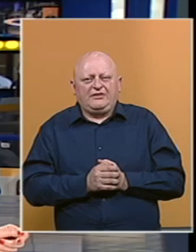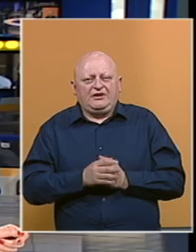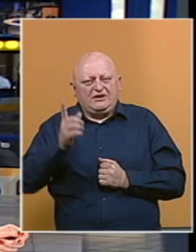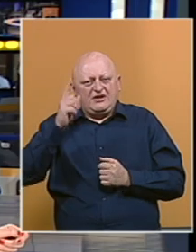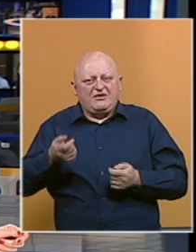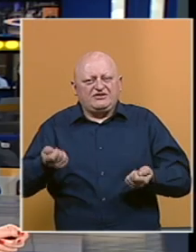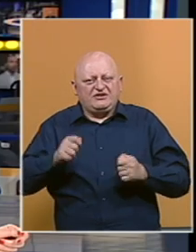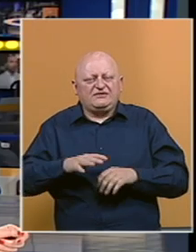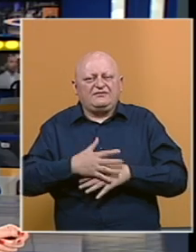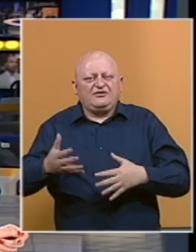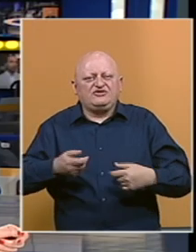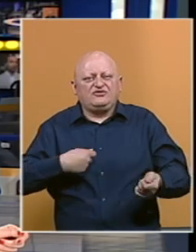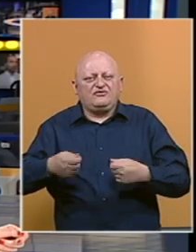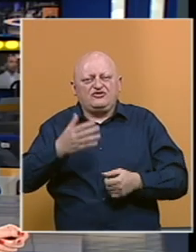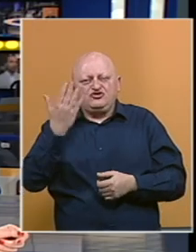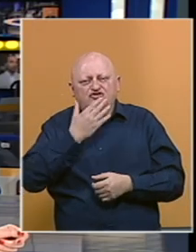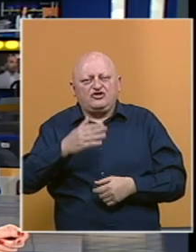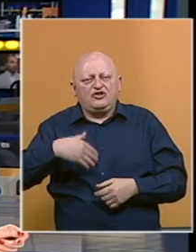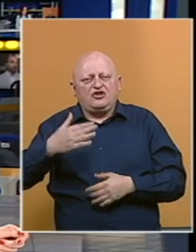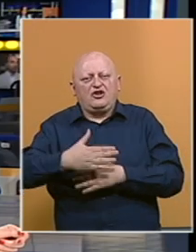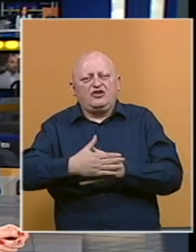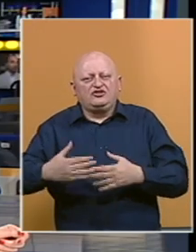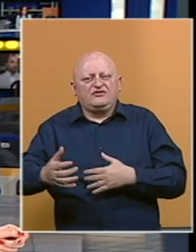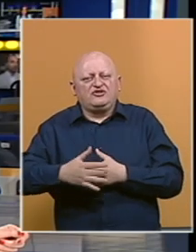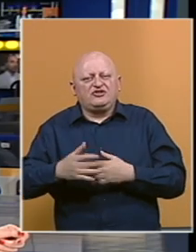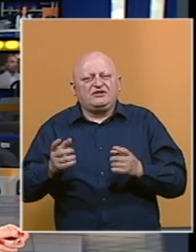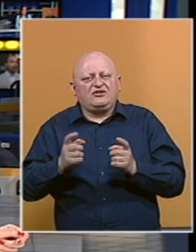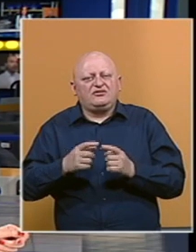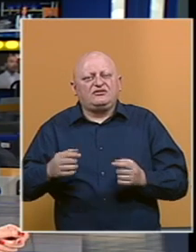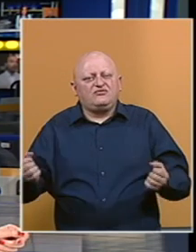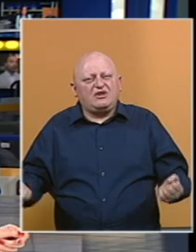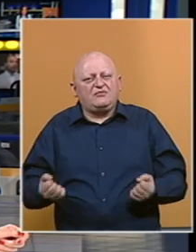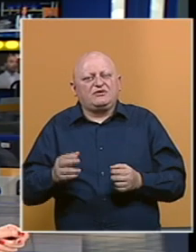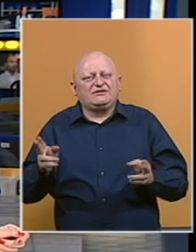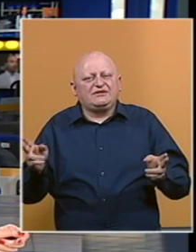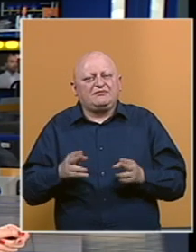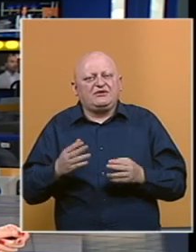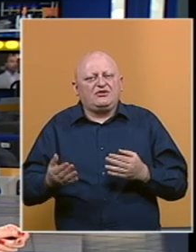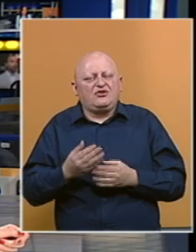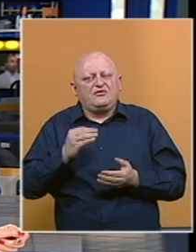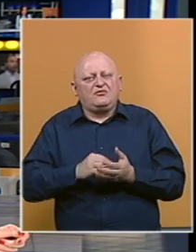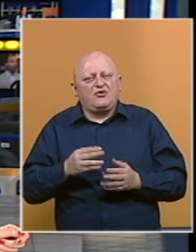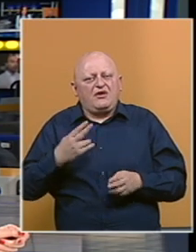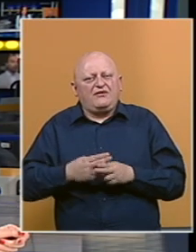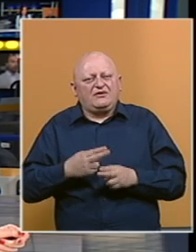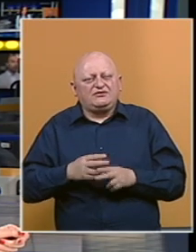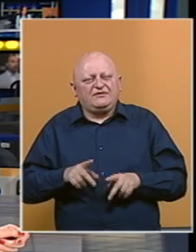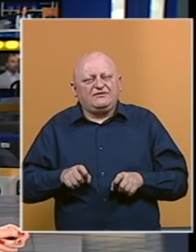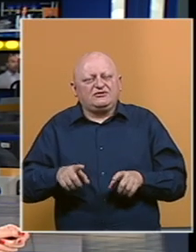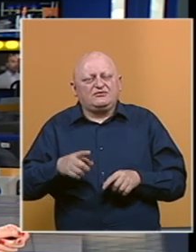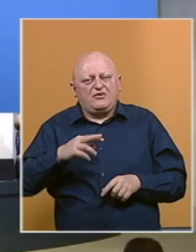Njemačka zatvara većinu trgovina i škola i dodatno ograničava socijalne kontakte u naporu da se smanji broj novih infekcija